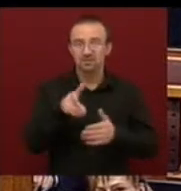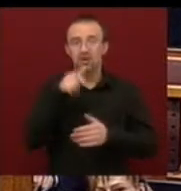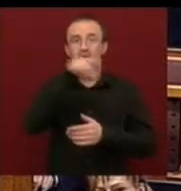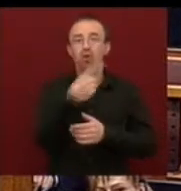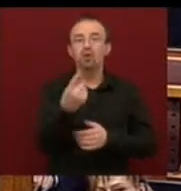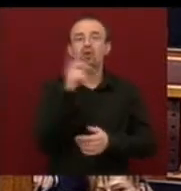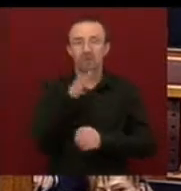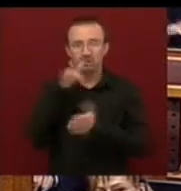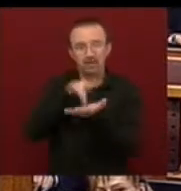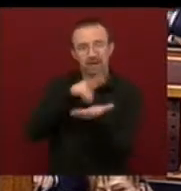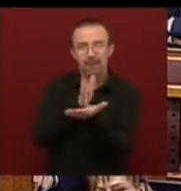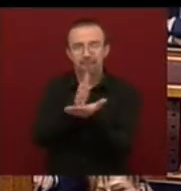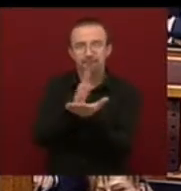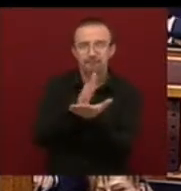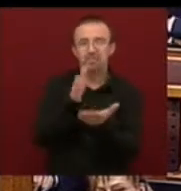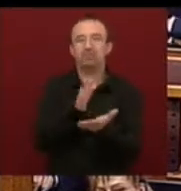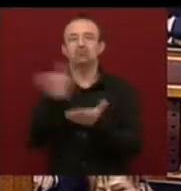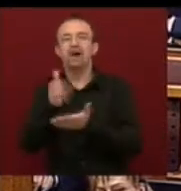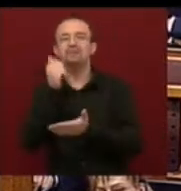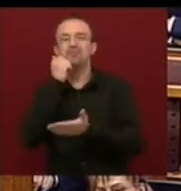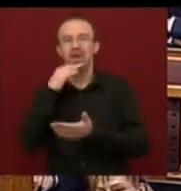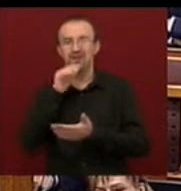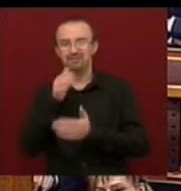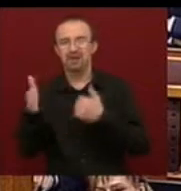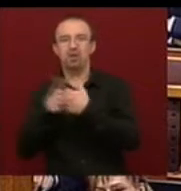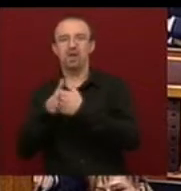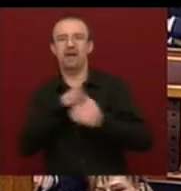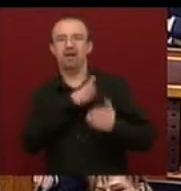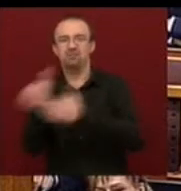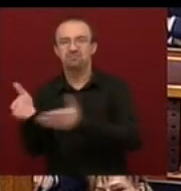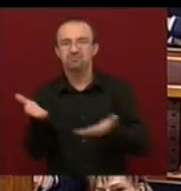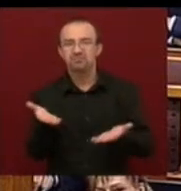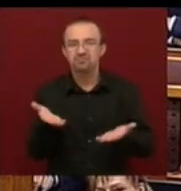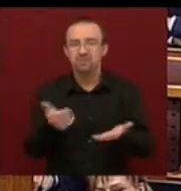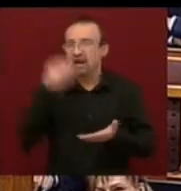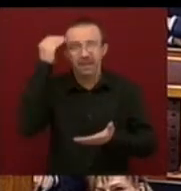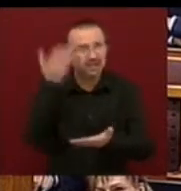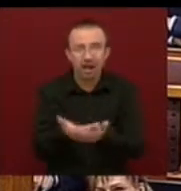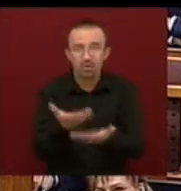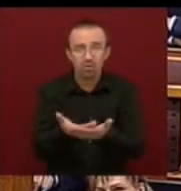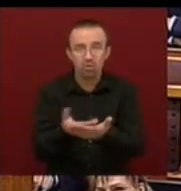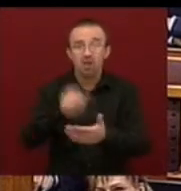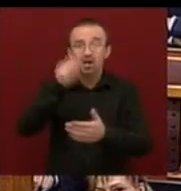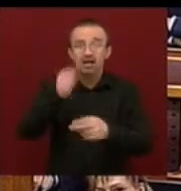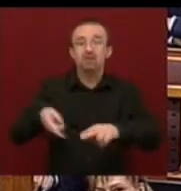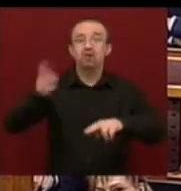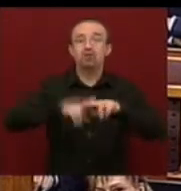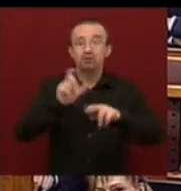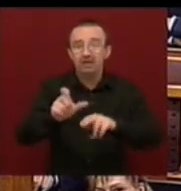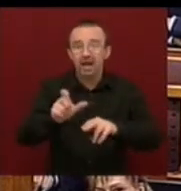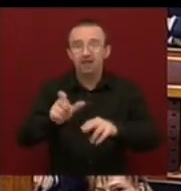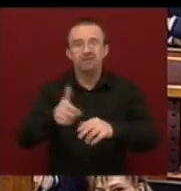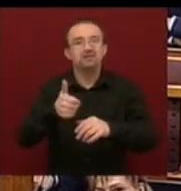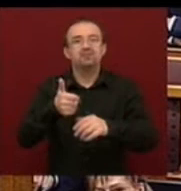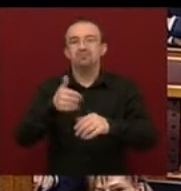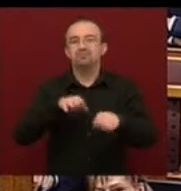táncoltak, és egyértelműen átléptek az MSZP LNP által képviselt oldalra, egyértelműen átléptek úgy, hogy a képviselőik többsége ezzel nem ért